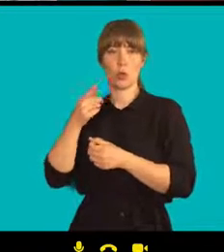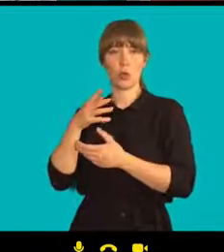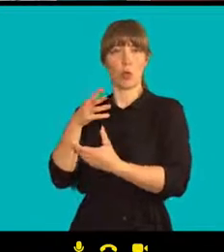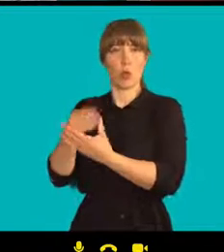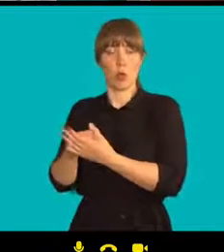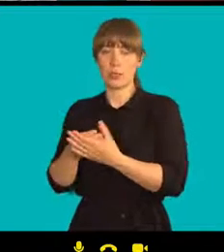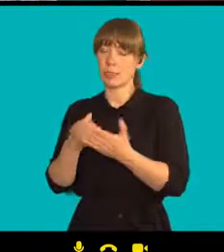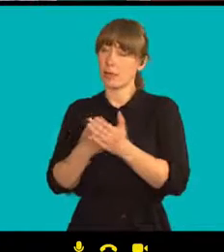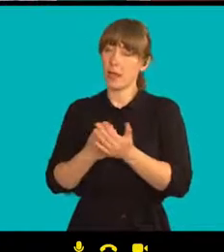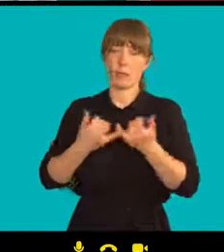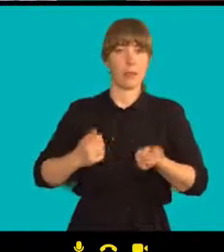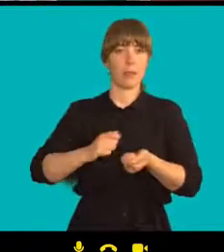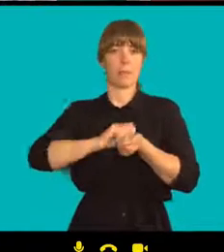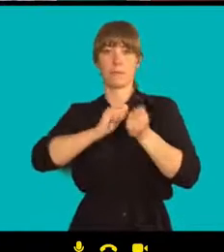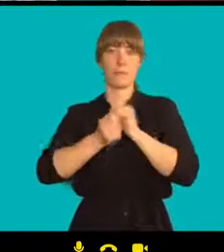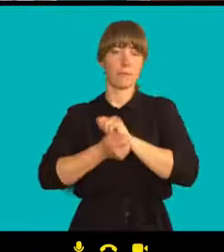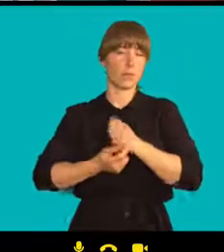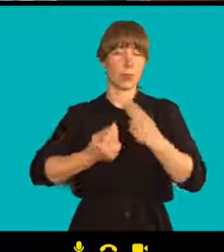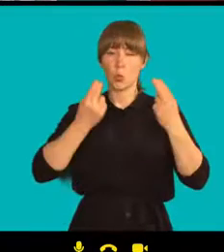kdo jsme.